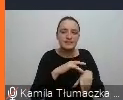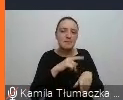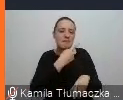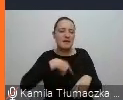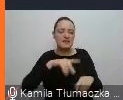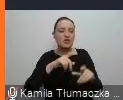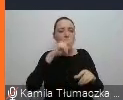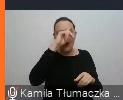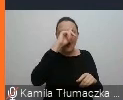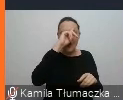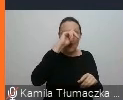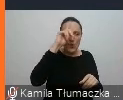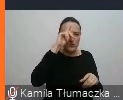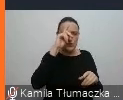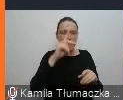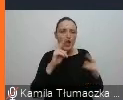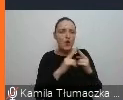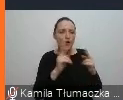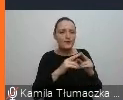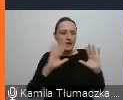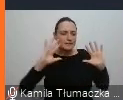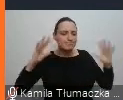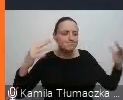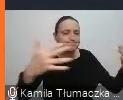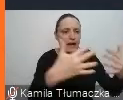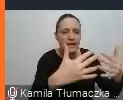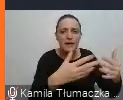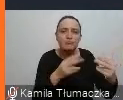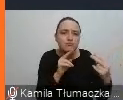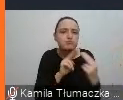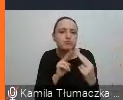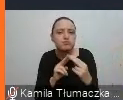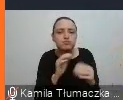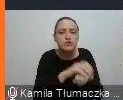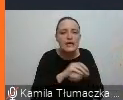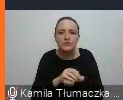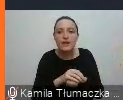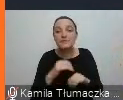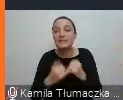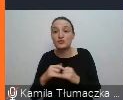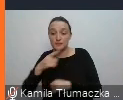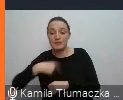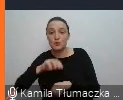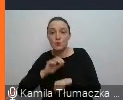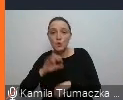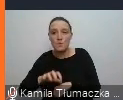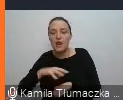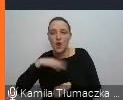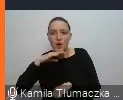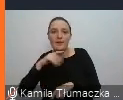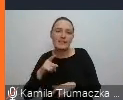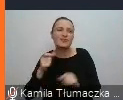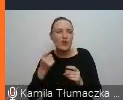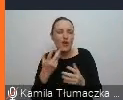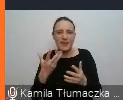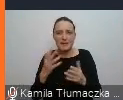i to jest też coś, w czym znajdujemy się my po trosze wszyscy. Jeśli jesteśmy logopedami, to trochę siedzimy w tej bańce